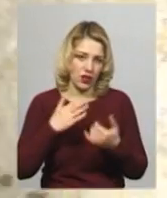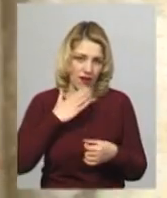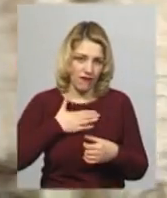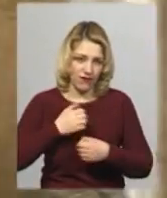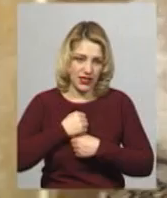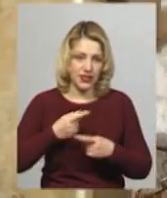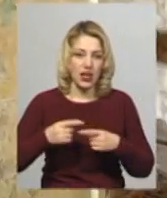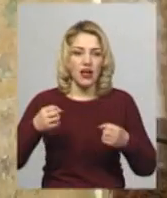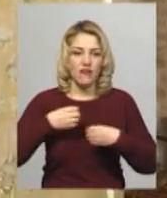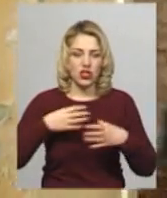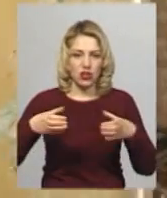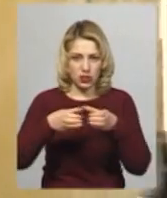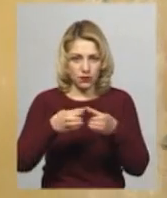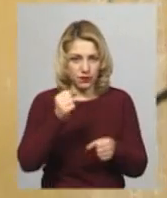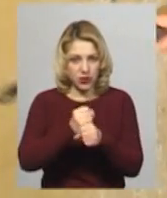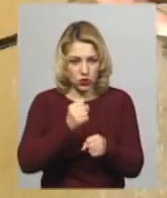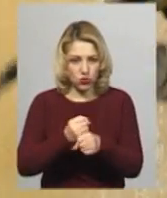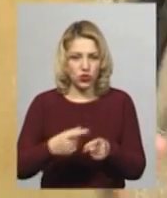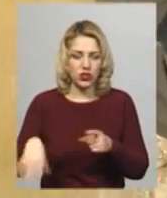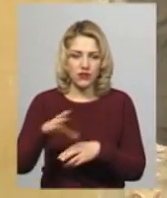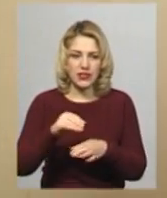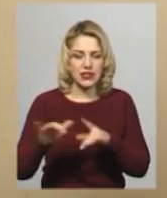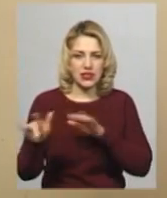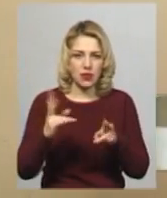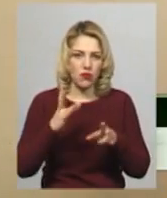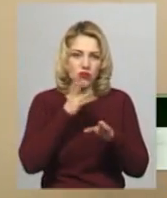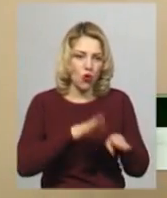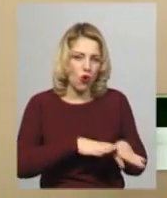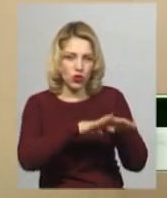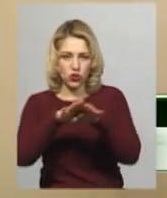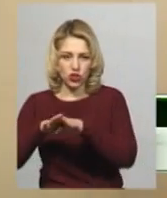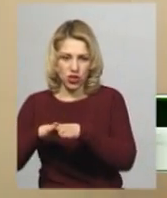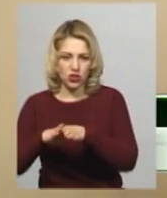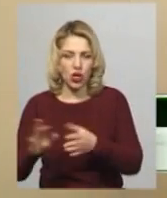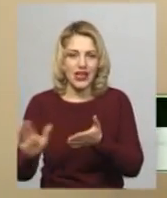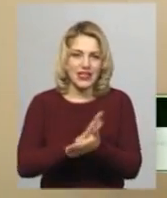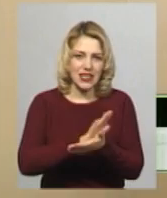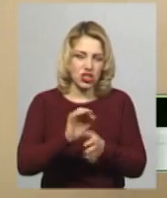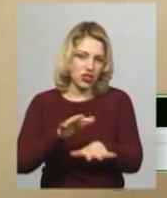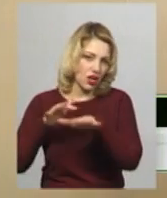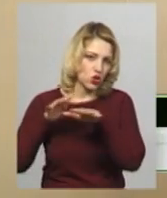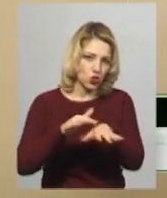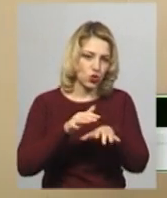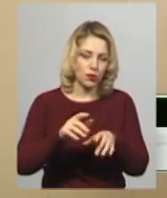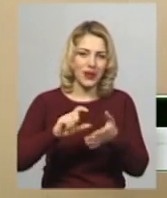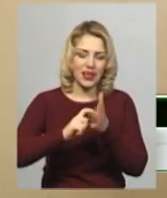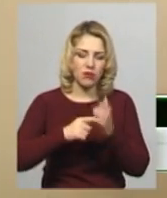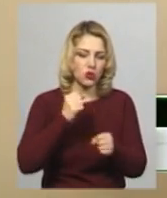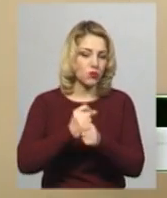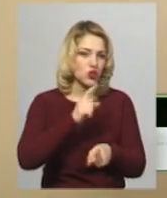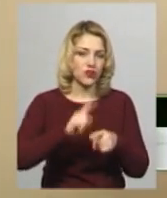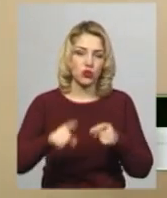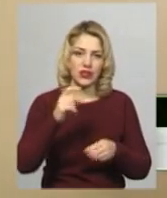Військовослужбовці працюють групами. Їх задача – виконати всі дії одночасно. Зачистка і штурм кімнат робиться дуже швидко. Приблизно